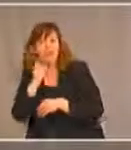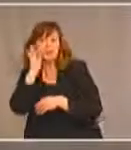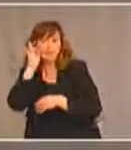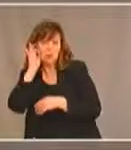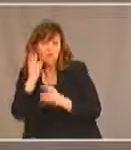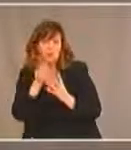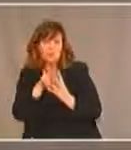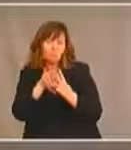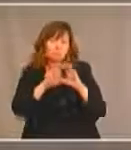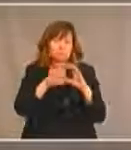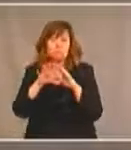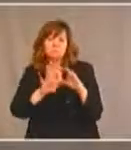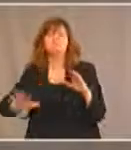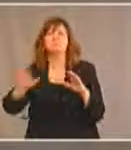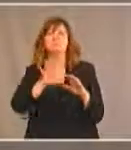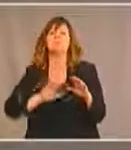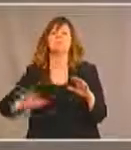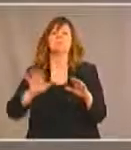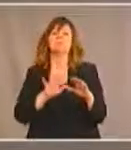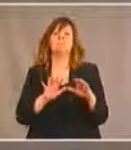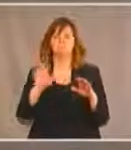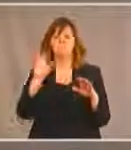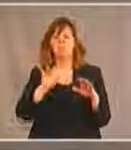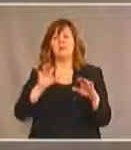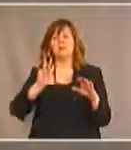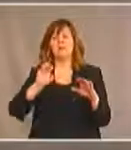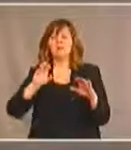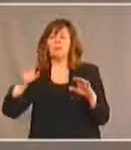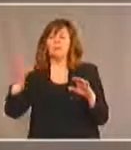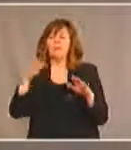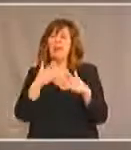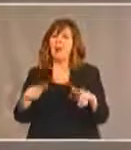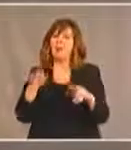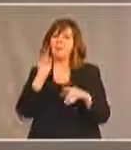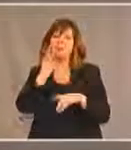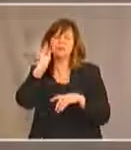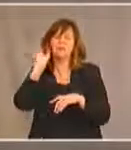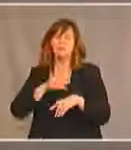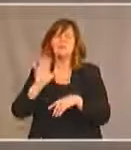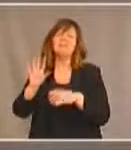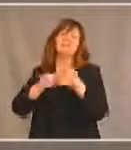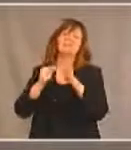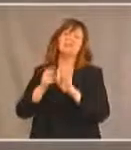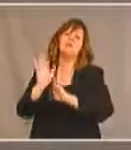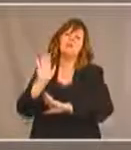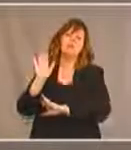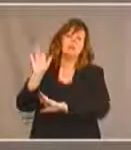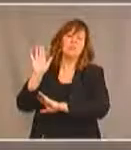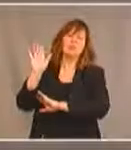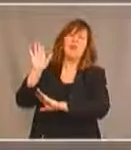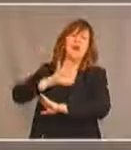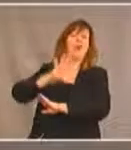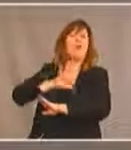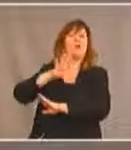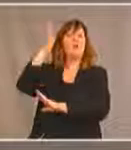sont nos koukoum et mishomis, nos historiens, les gens qui possèdent la sagesse acquise